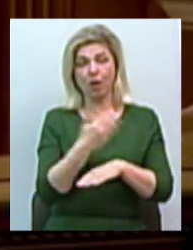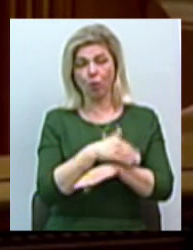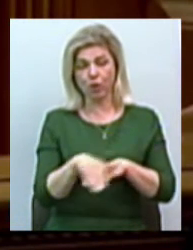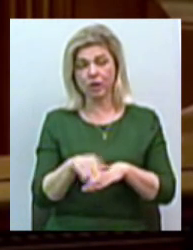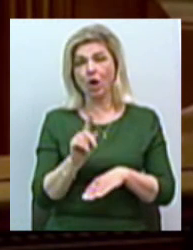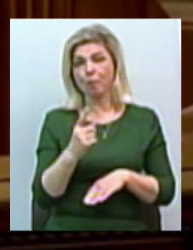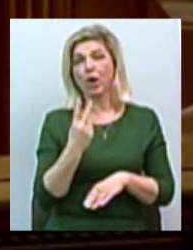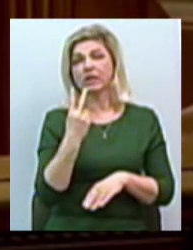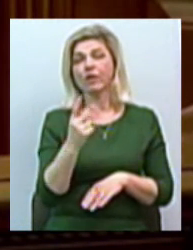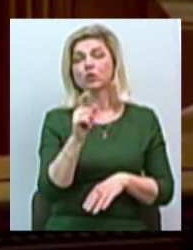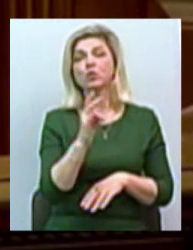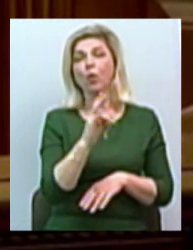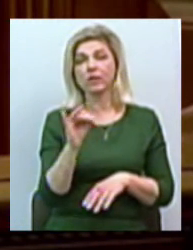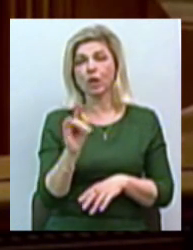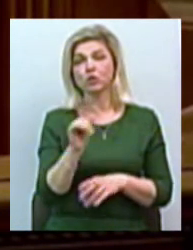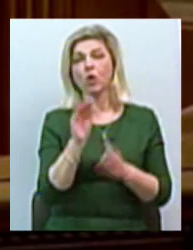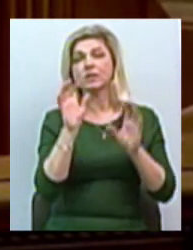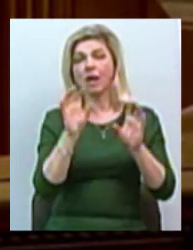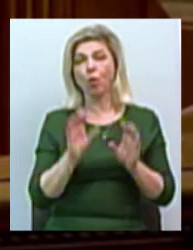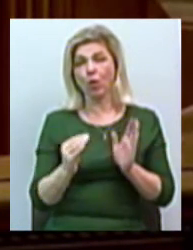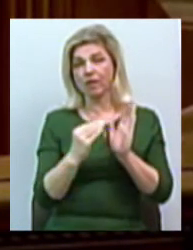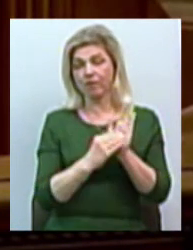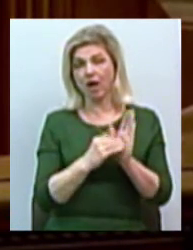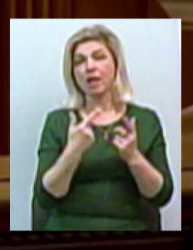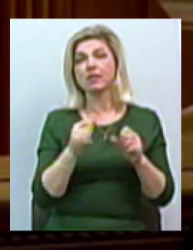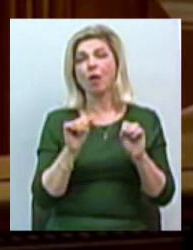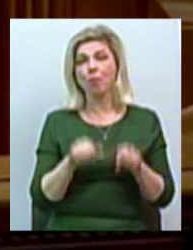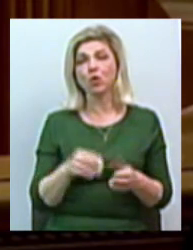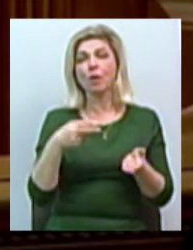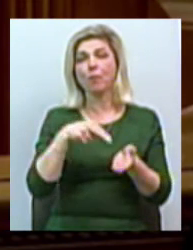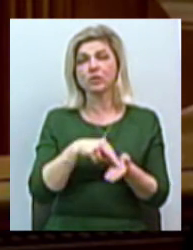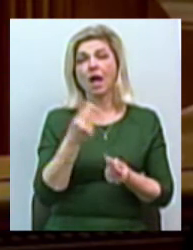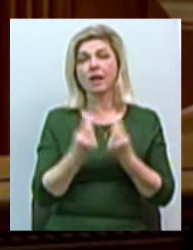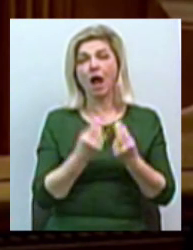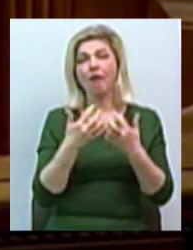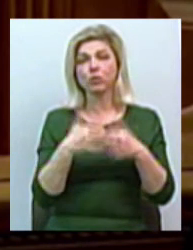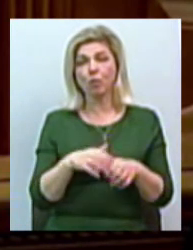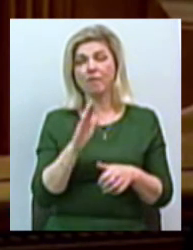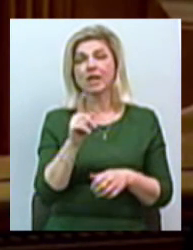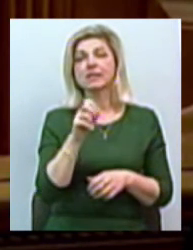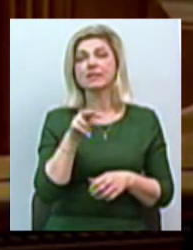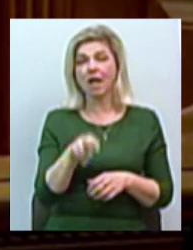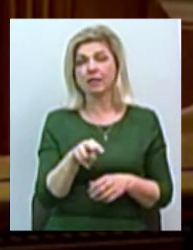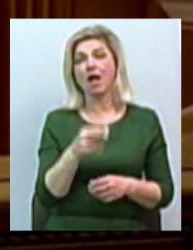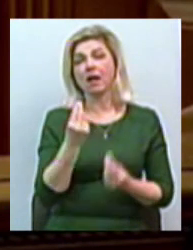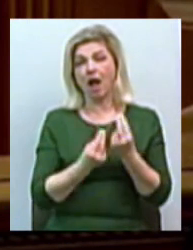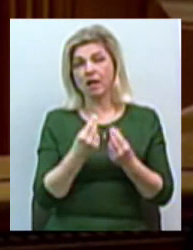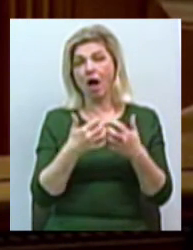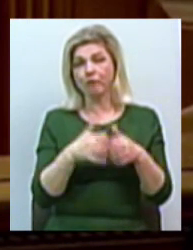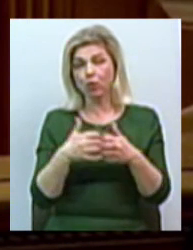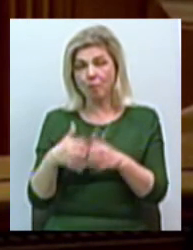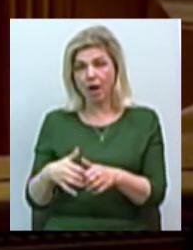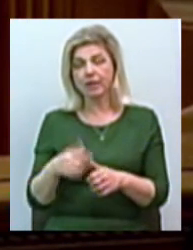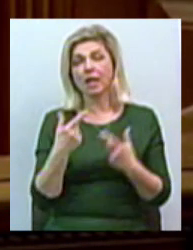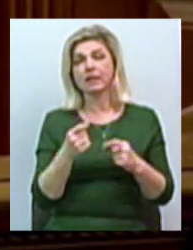Тому що дві зони, які в законі зараз вказано, де можуть бути розміщені гральні автомати, це у залах гральних автоматів, які можуть